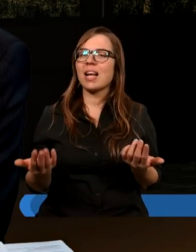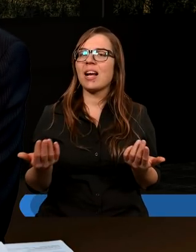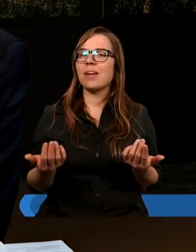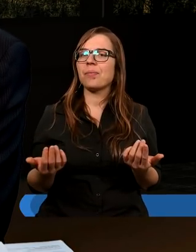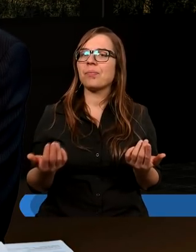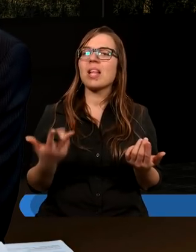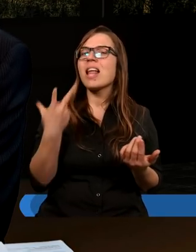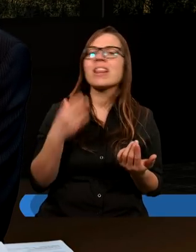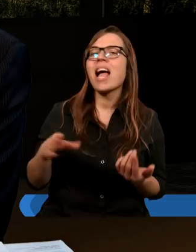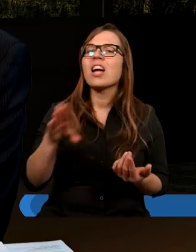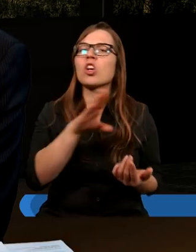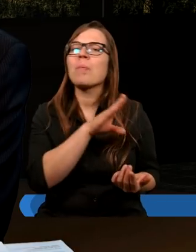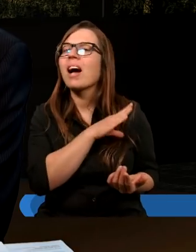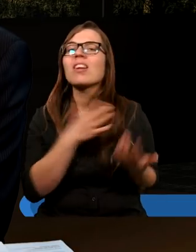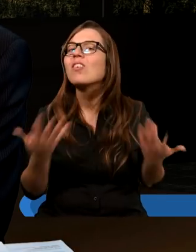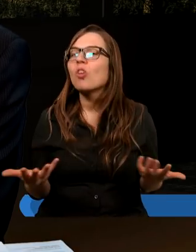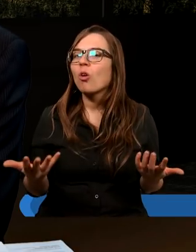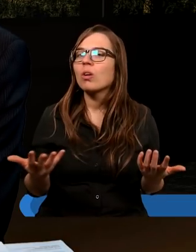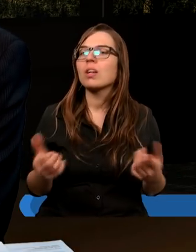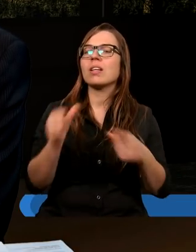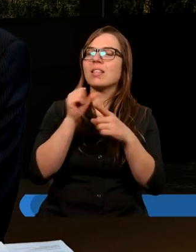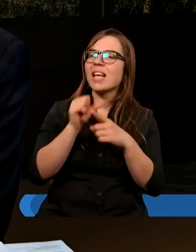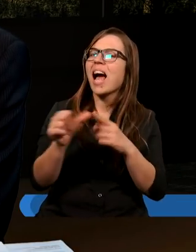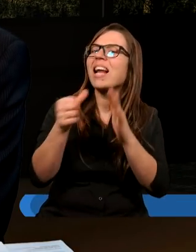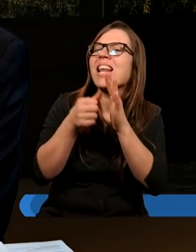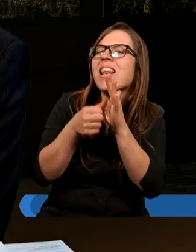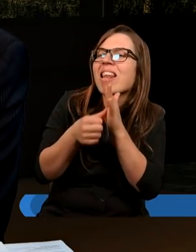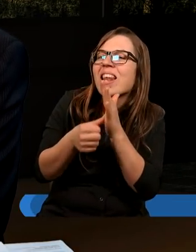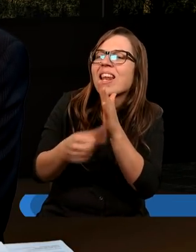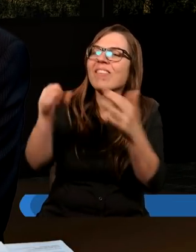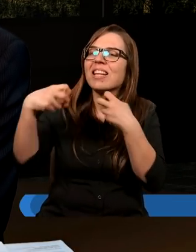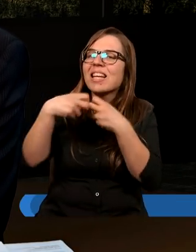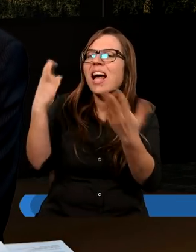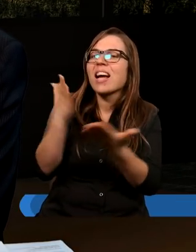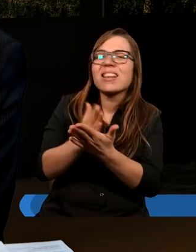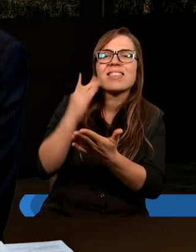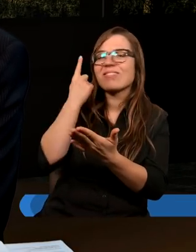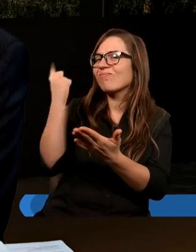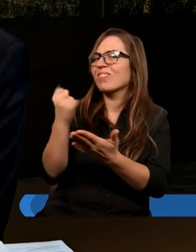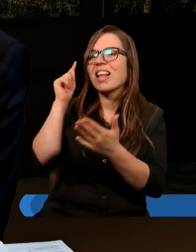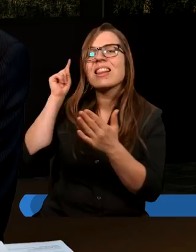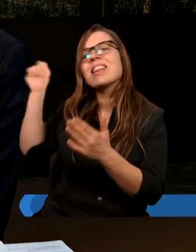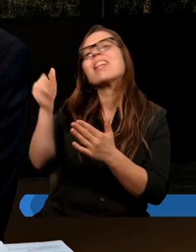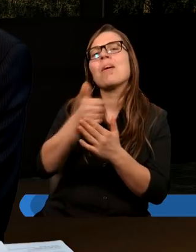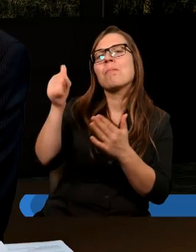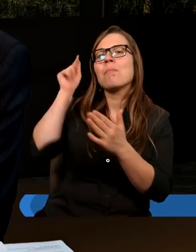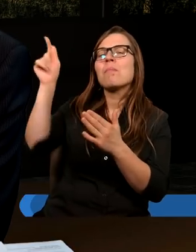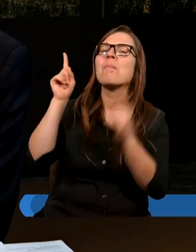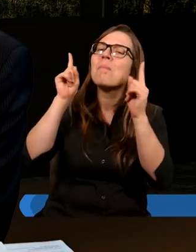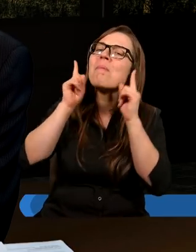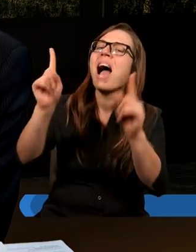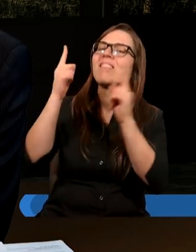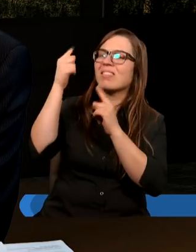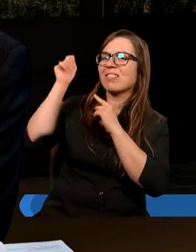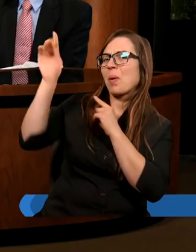nieśmiertelność jest wyłączną cechą jedynego, samego, prawdziwego